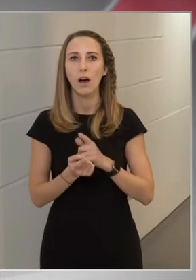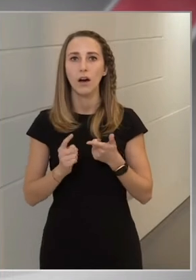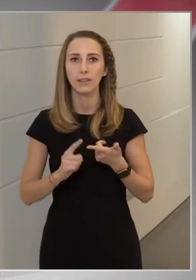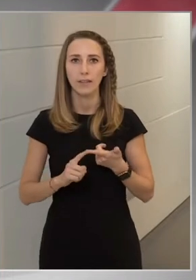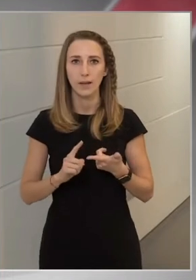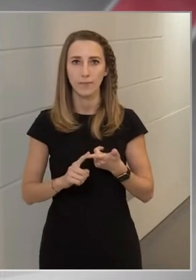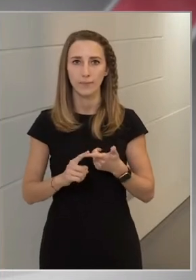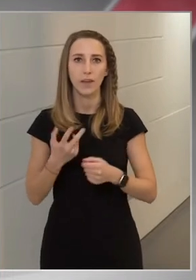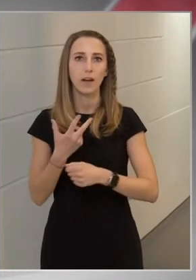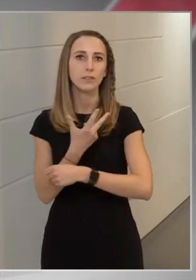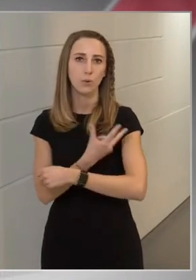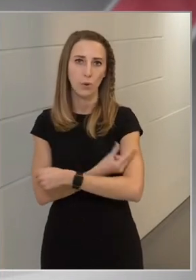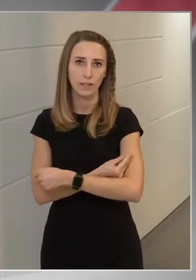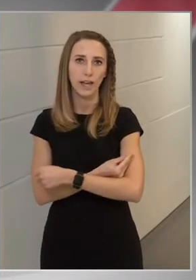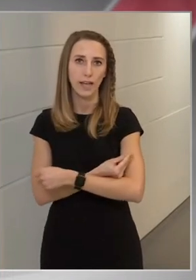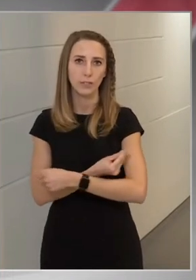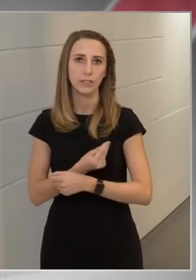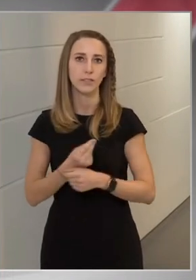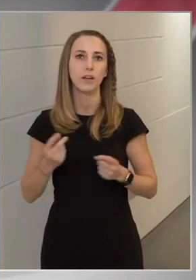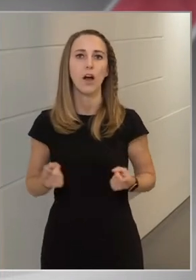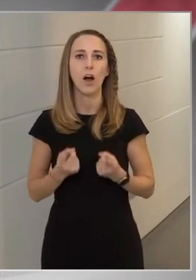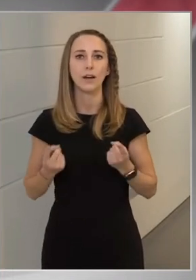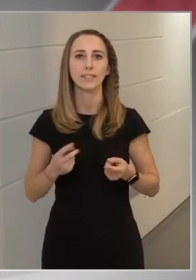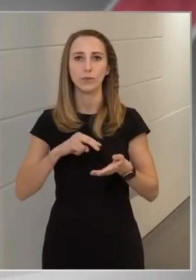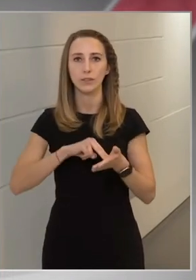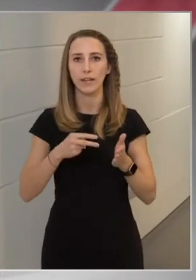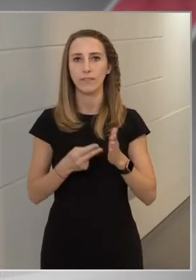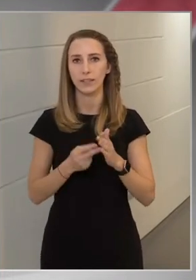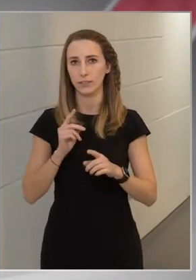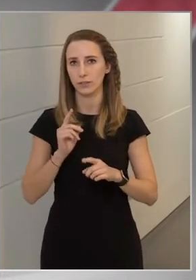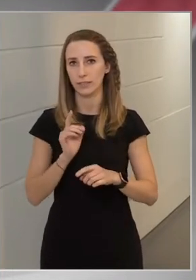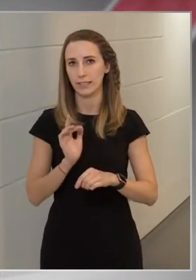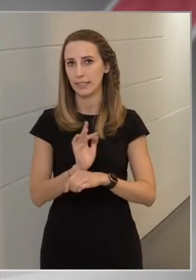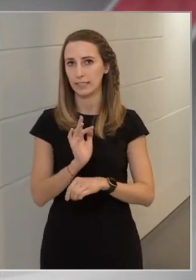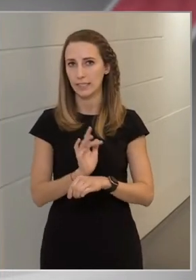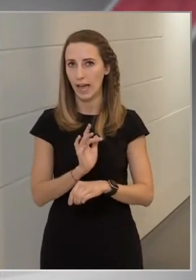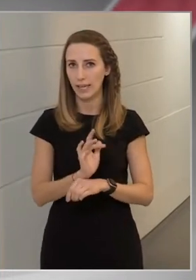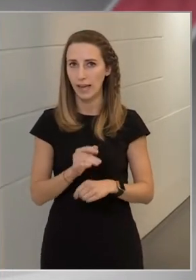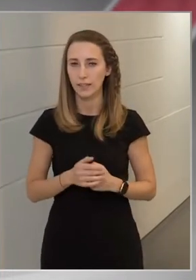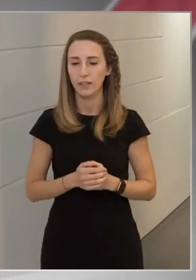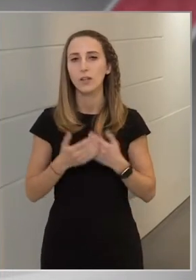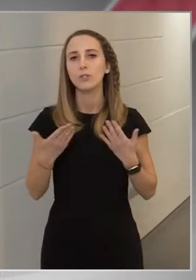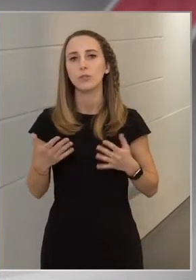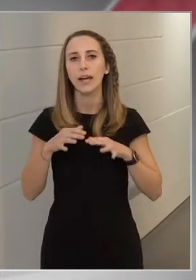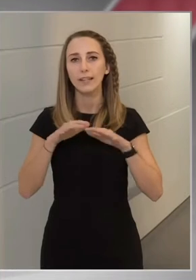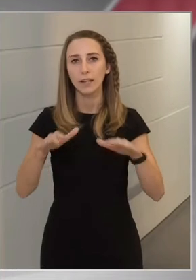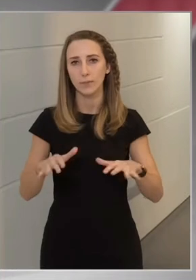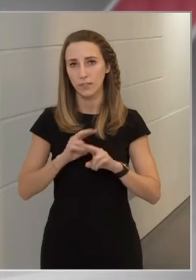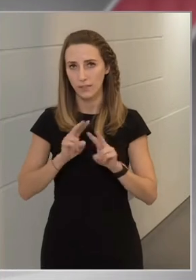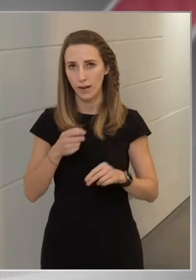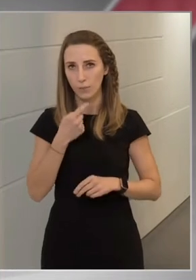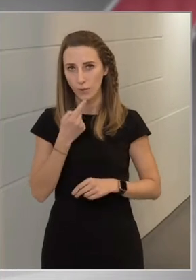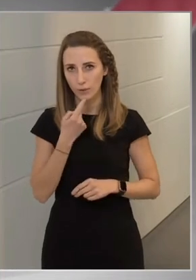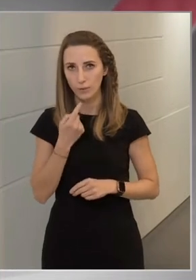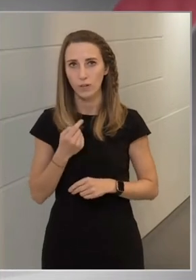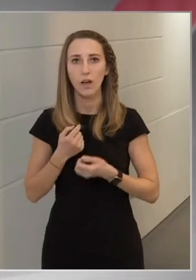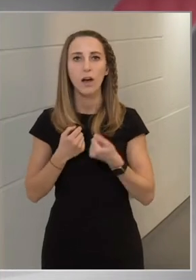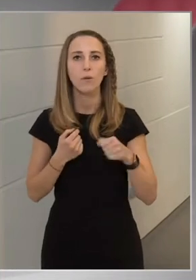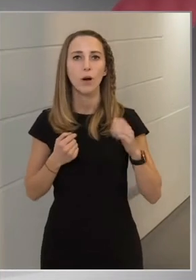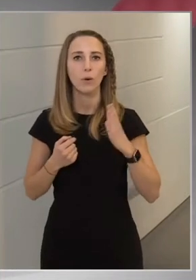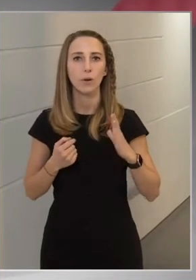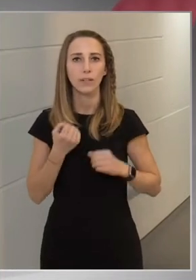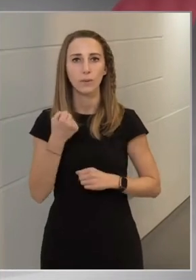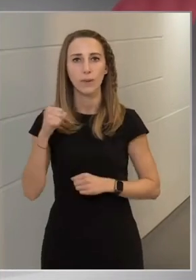az oltási akciótervet is kritizálják. Sőt, általánosságban sajnos azt kell, hogy mondjuk, hogy a baloldali